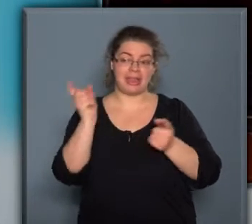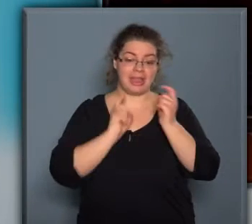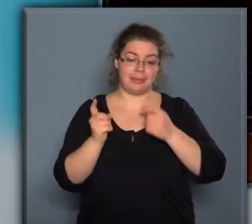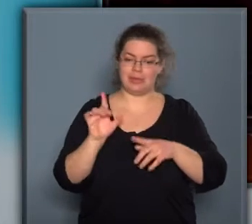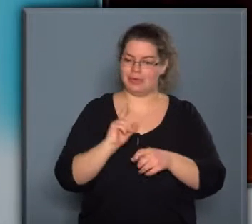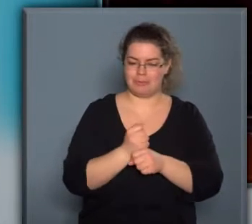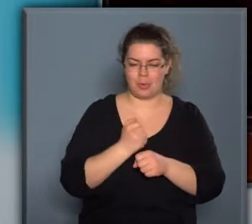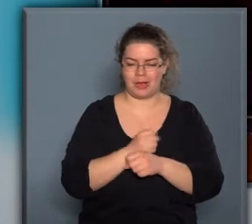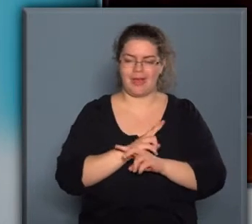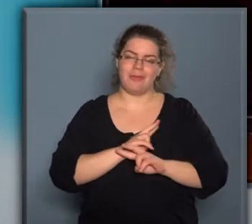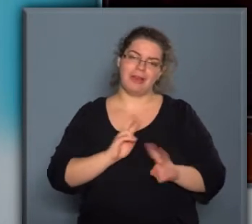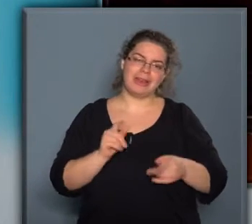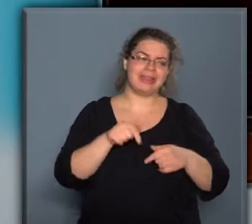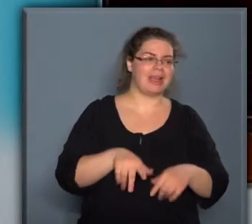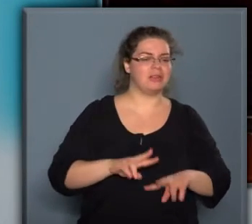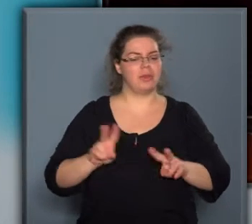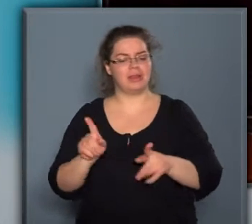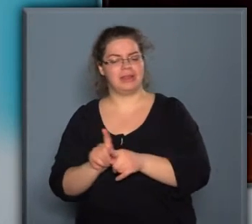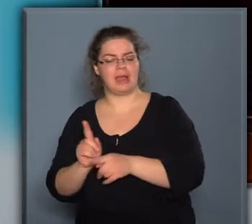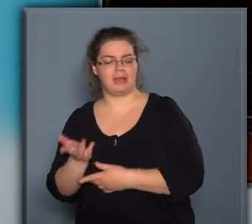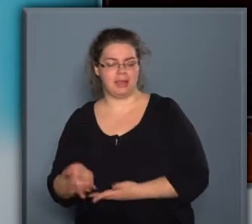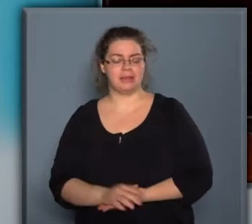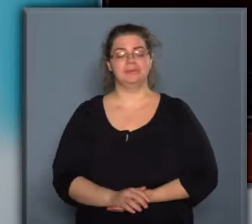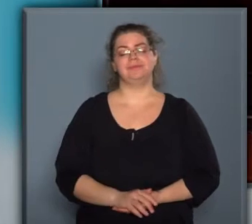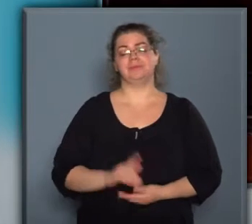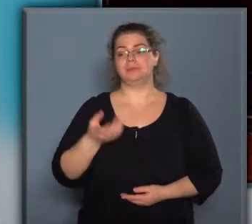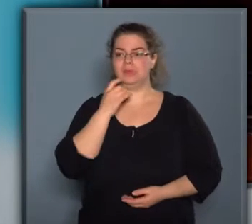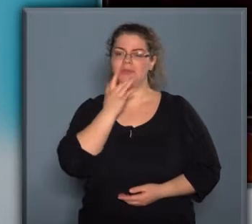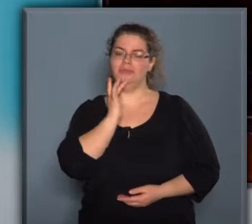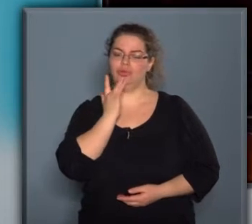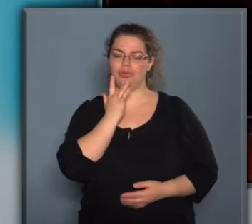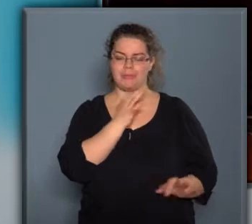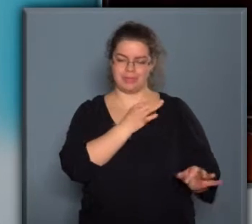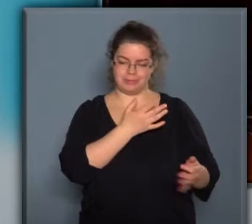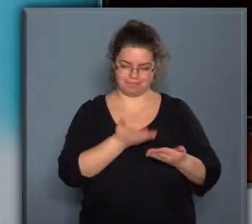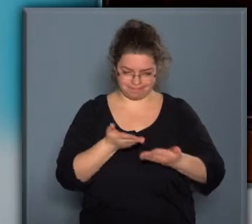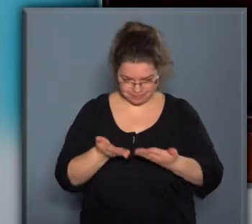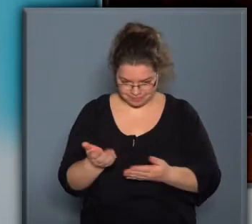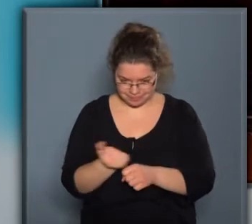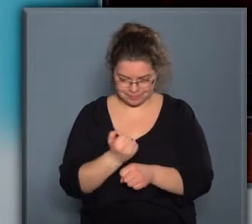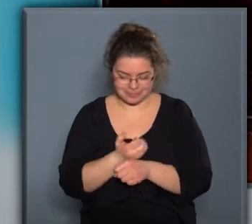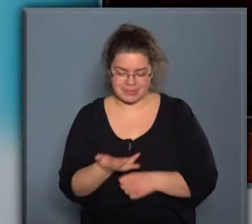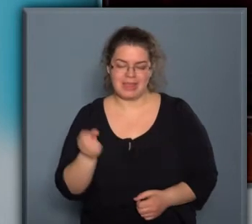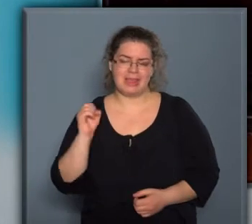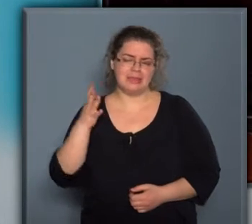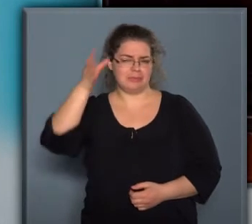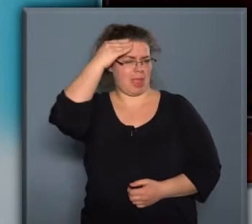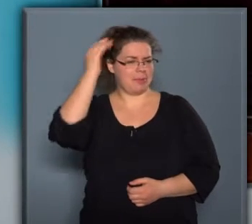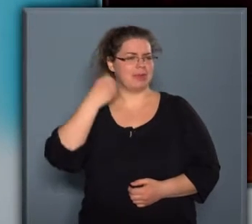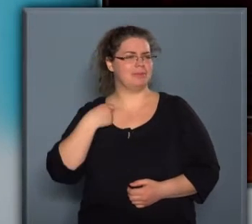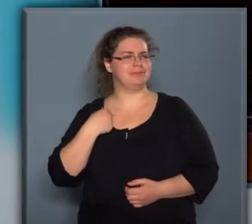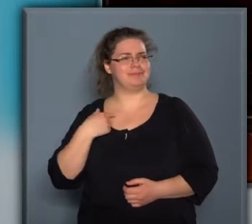reméljük nem munka, van akinek ez, van akinek az, amikor a sütemény készítésbe kezdhetnek. Én emlékszem rá, hogy amikor